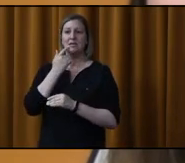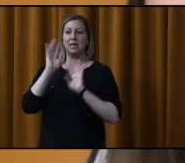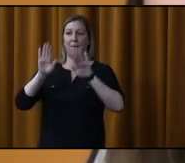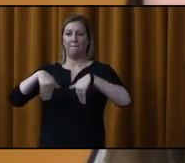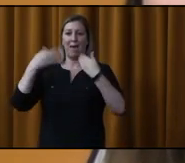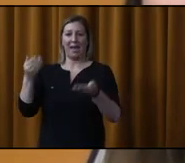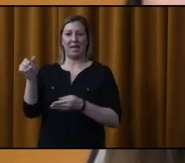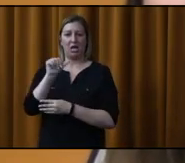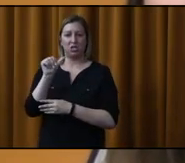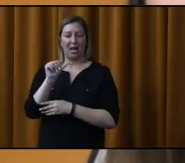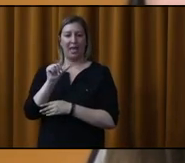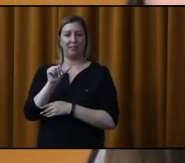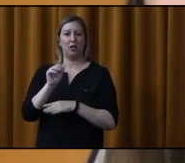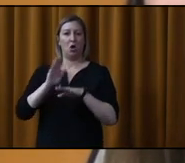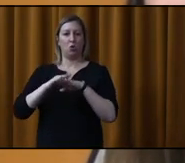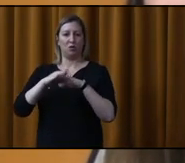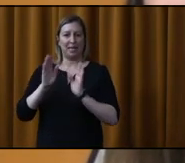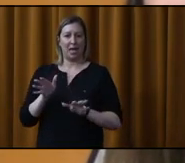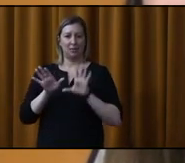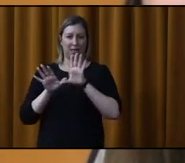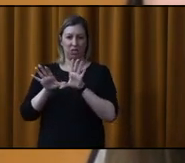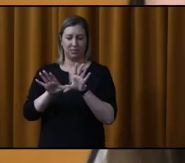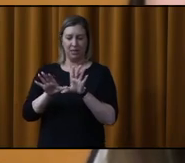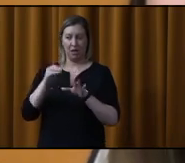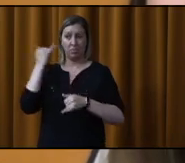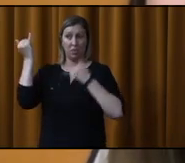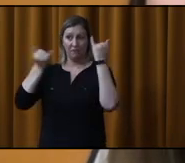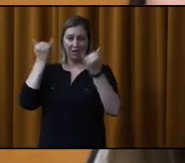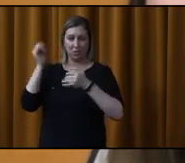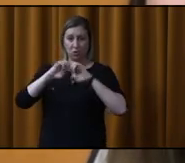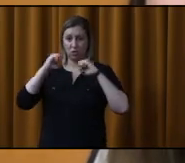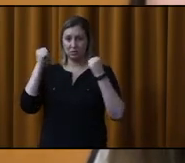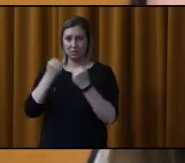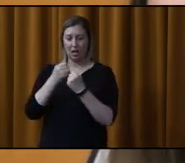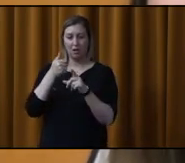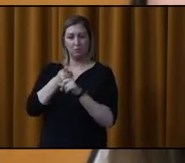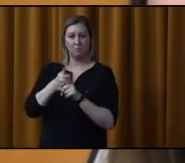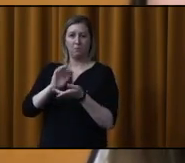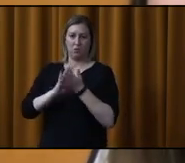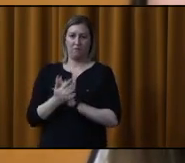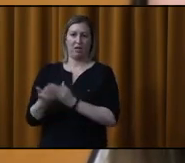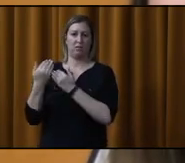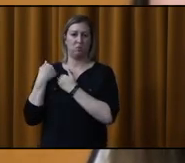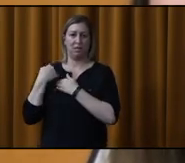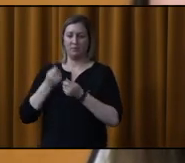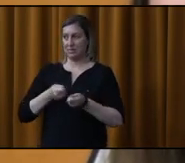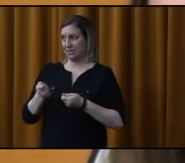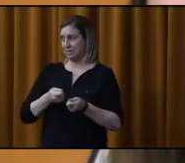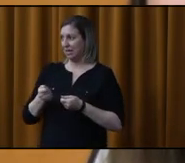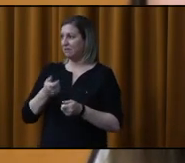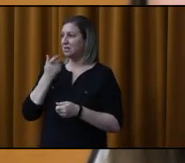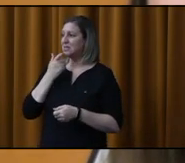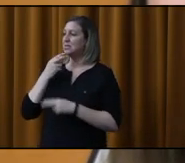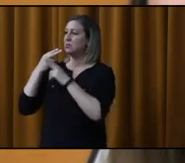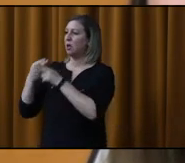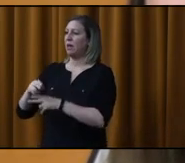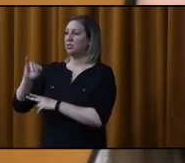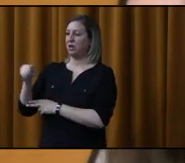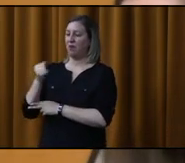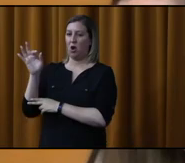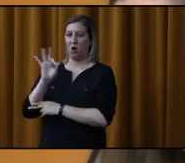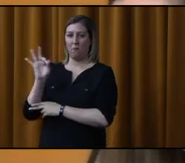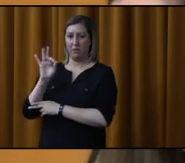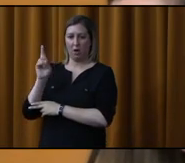Descartes, conseillère stratégique en innovation sociale, à titre de responsable administrative, de nommer Jennifer Robillard,